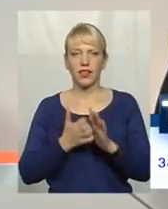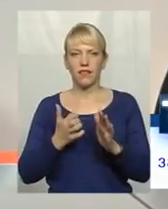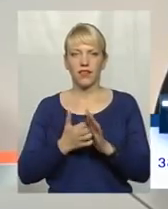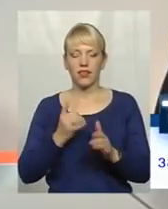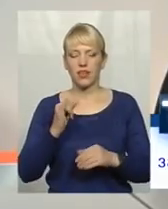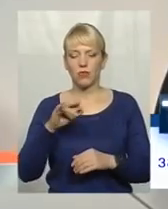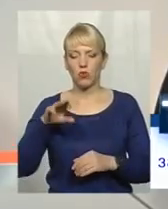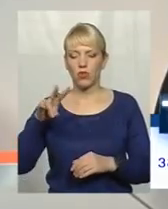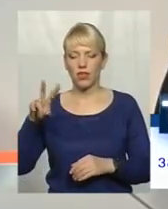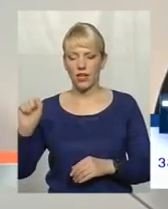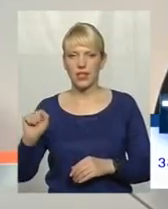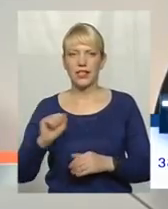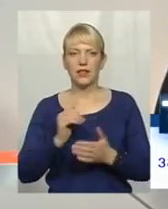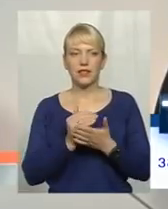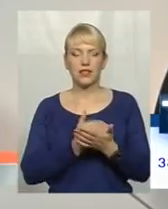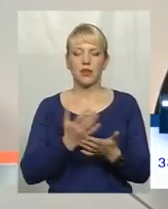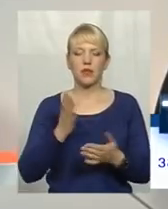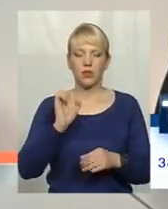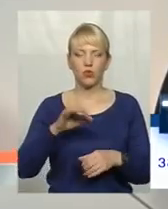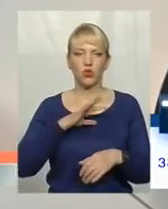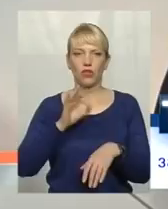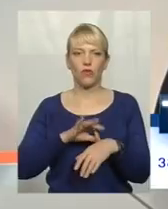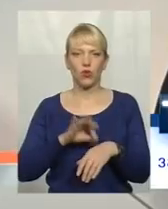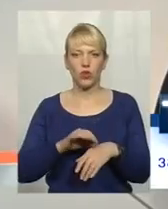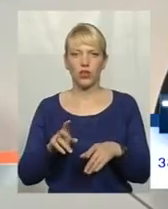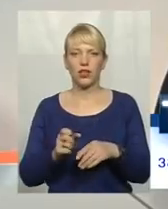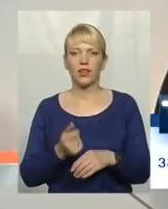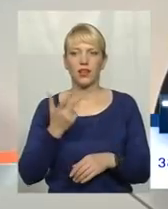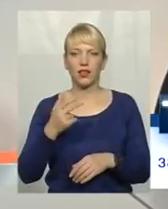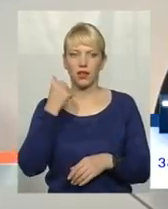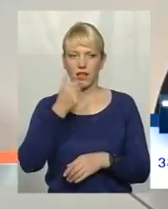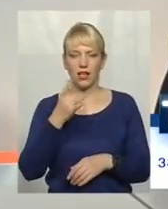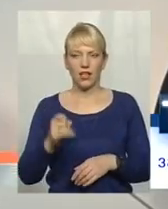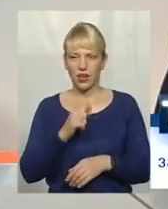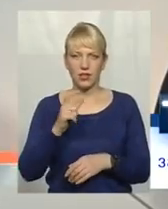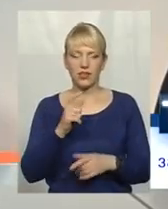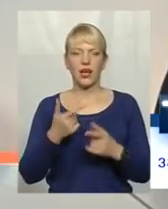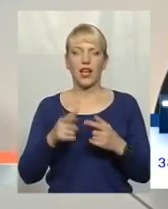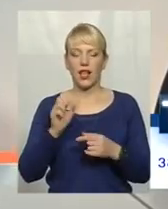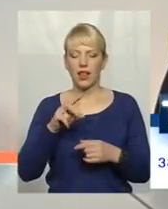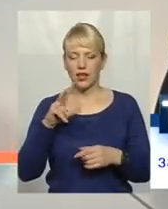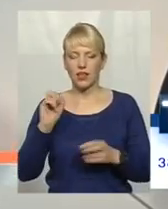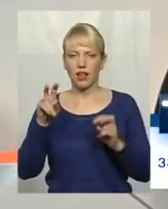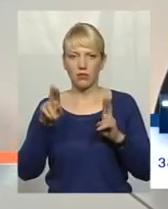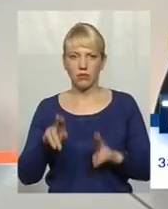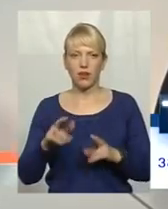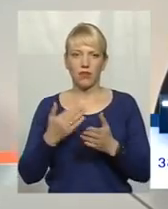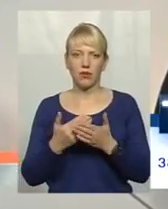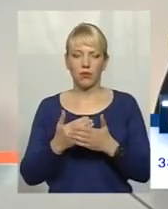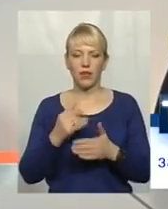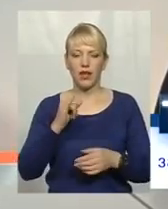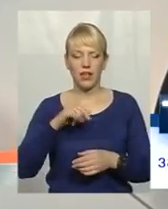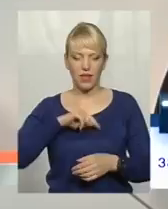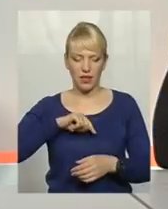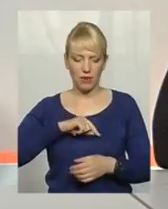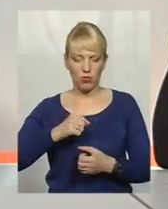системі, які можуть переносити одну ту саму хворобу декілька раз. Таке буває. Але, як правило, імунітет після перенесеної